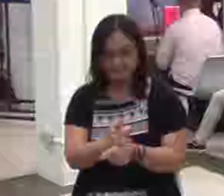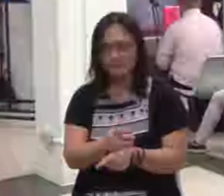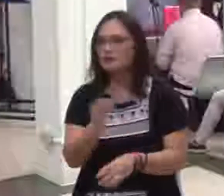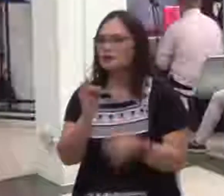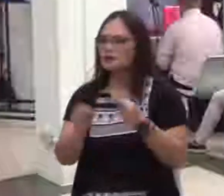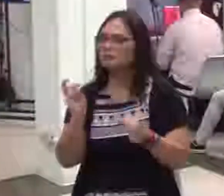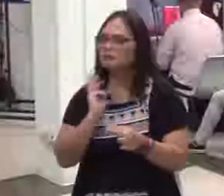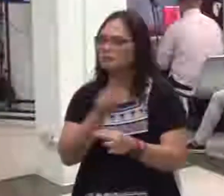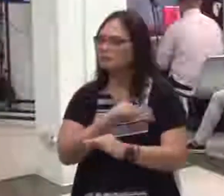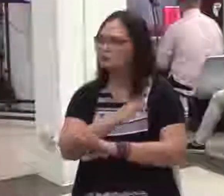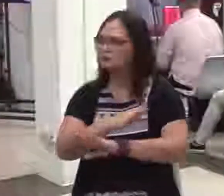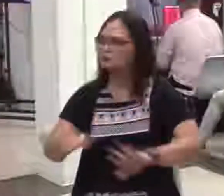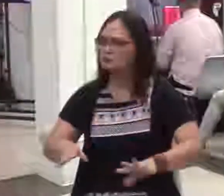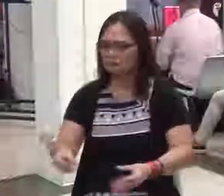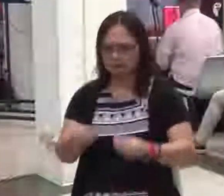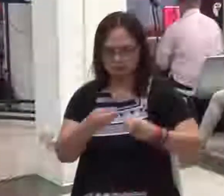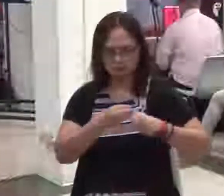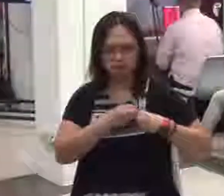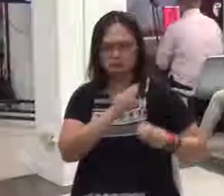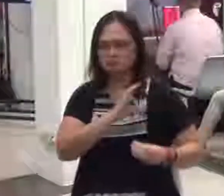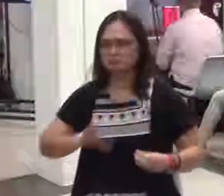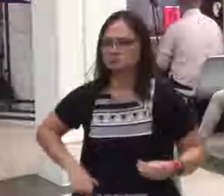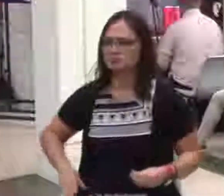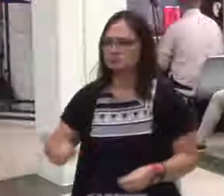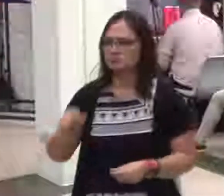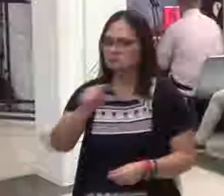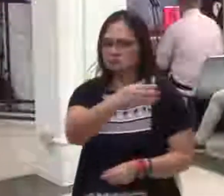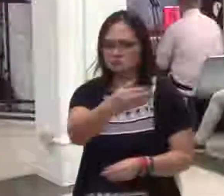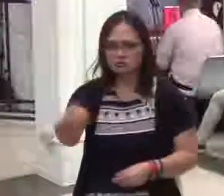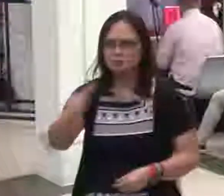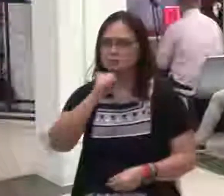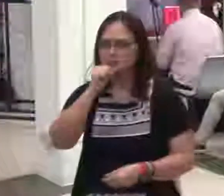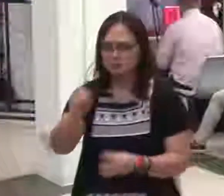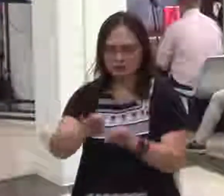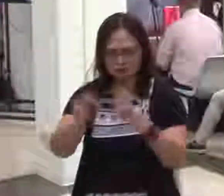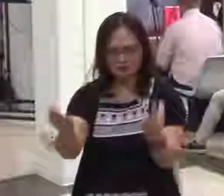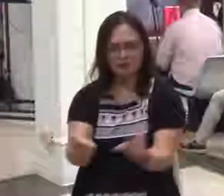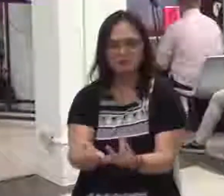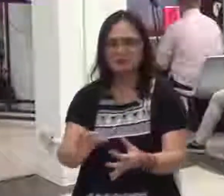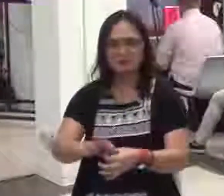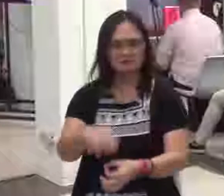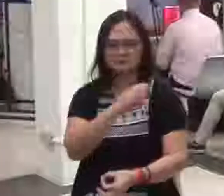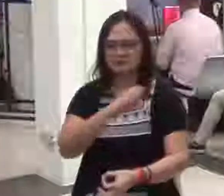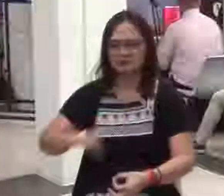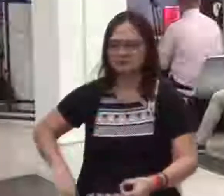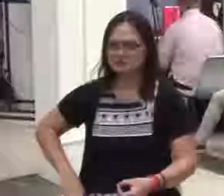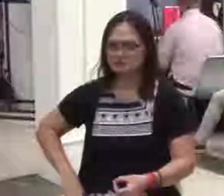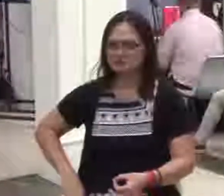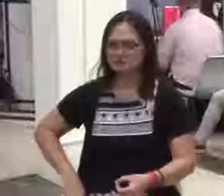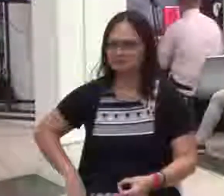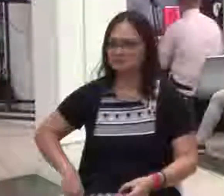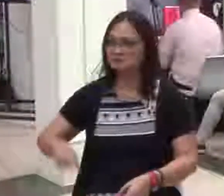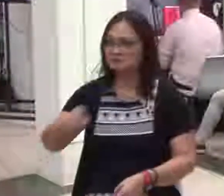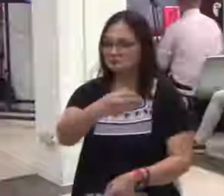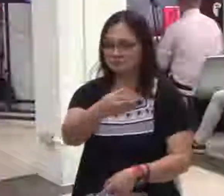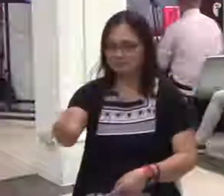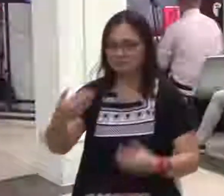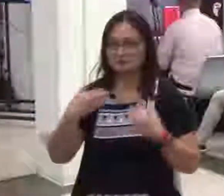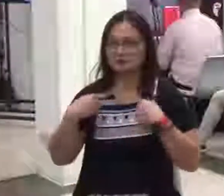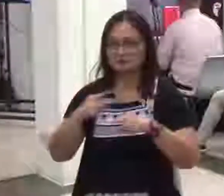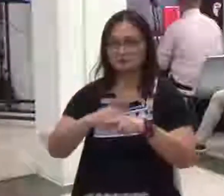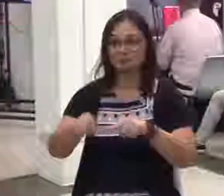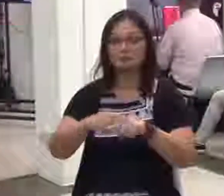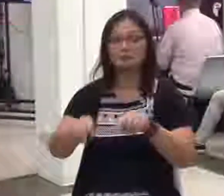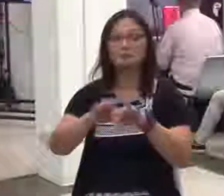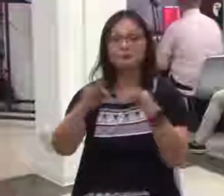tumatanggap kay Kristo, hindi pa kayo sa pamilya ng Panginoon. Iba po ang pamilya nyo. Pastor naman. Totoo